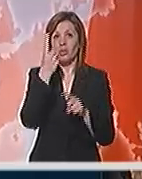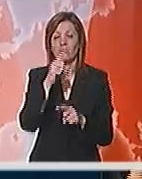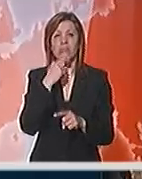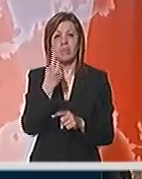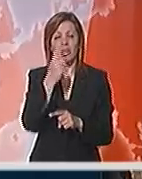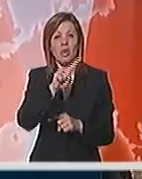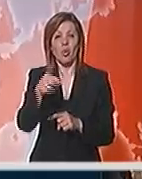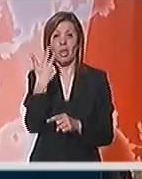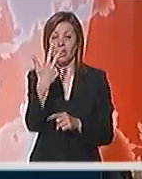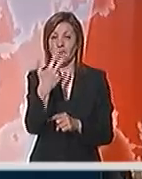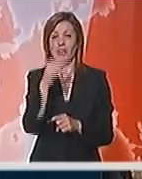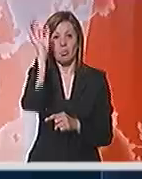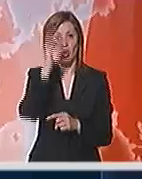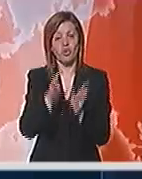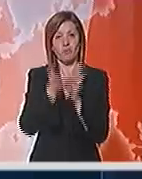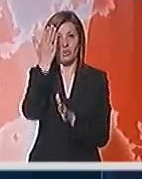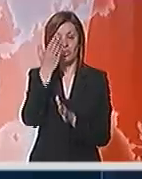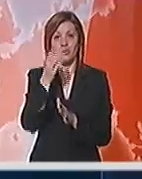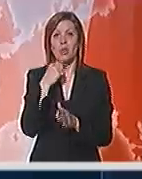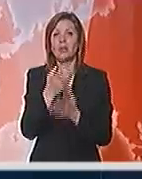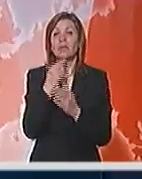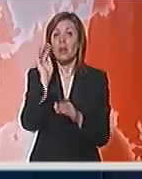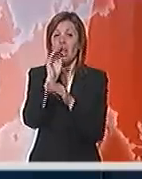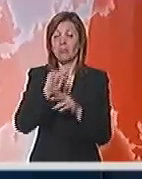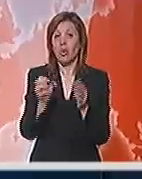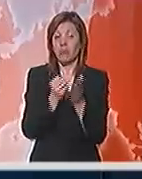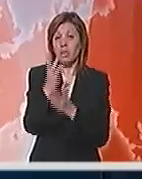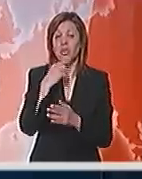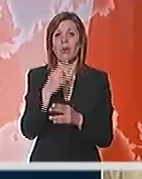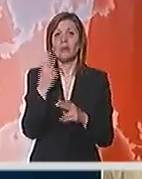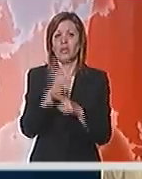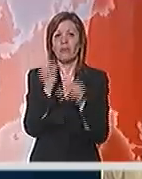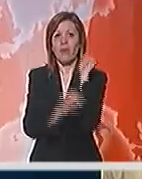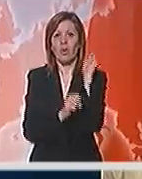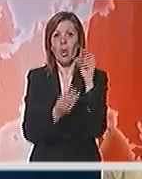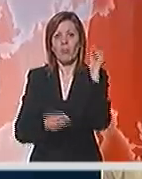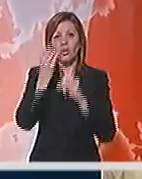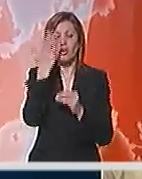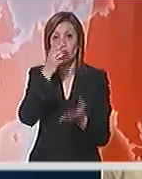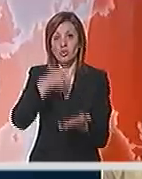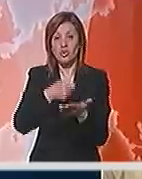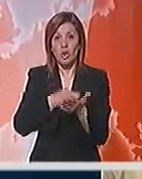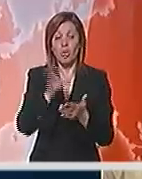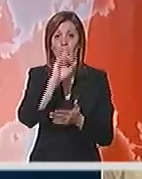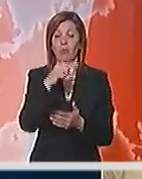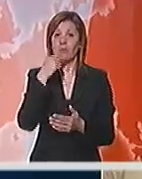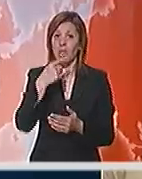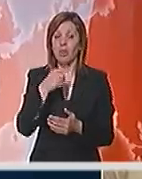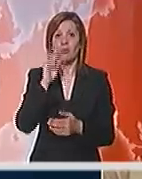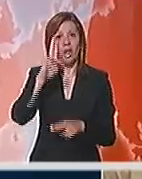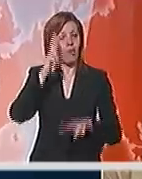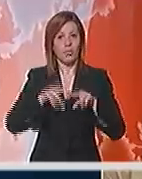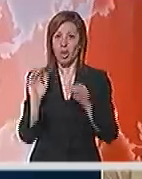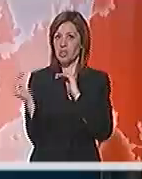.30%. Reagujući na najavu brojnih državnih fakulteta da će podići cene školarine, Neobradović je izjavio da se stakvom